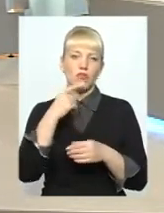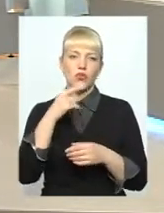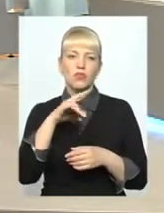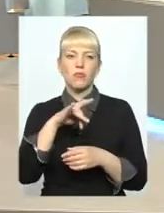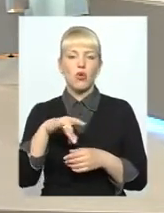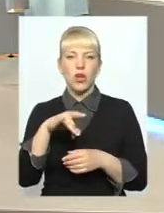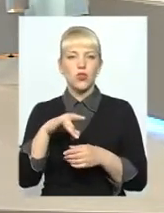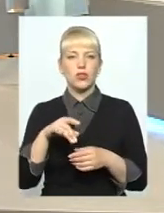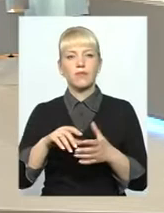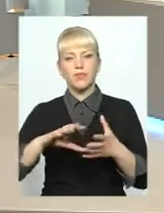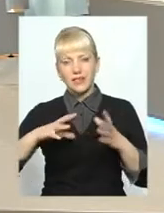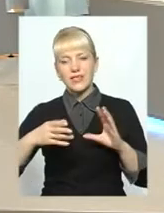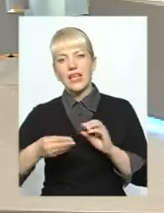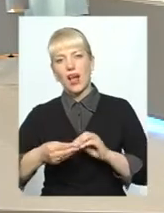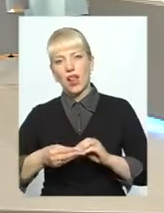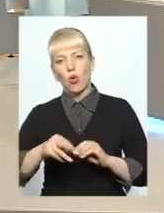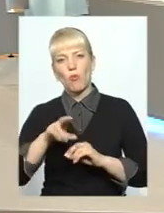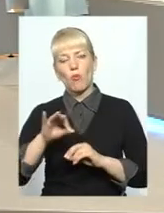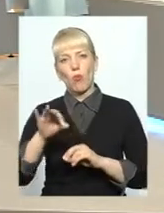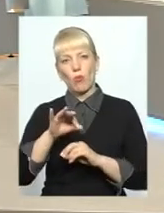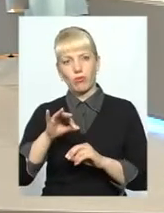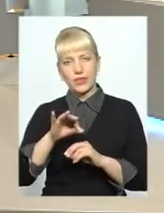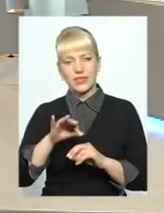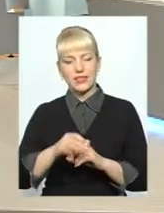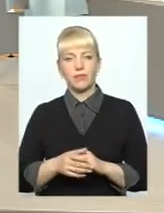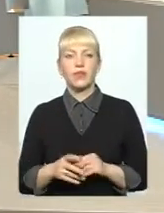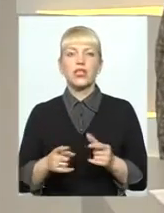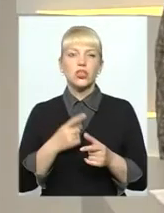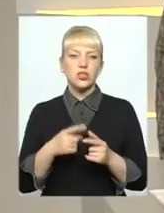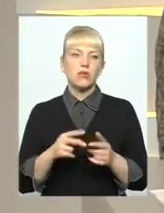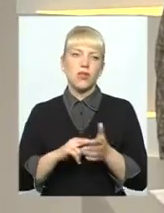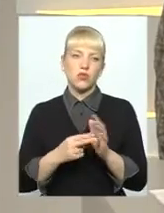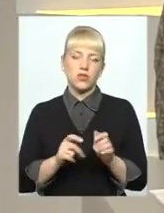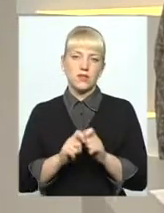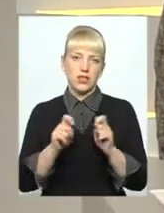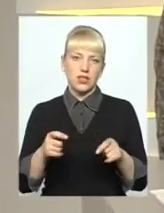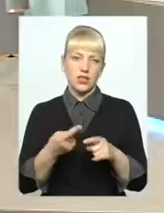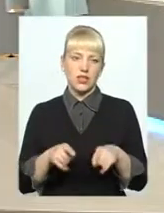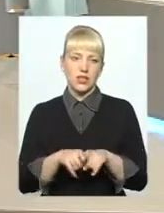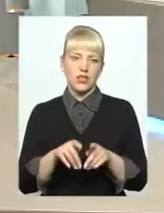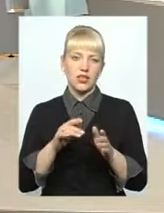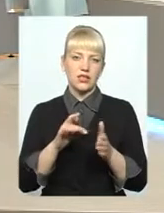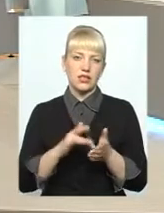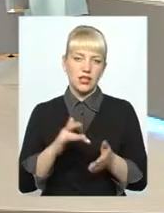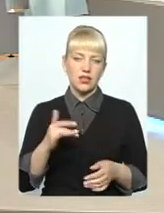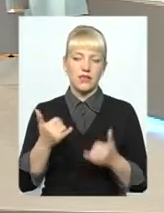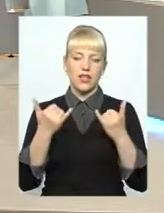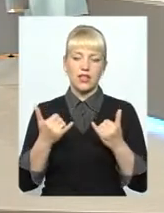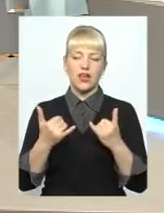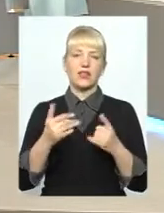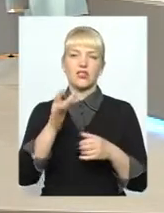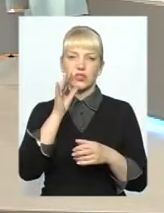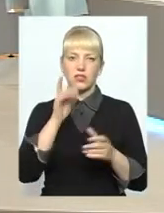центр по мікрорайонах, і загалом по області, чи в районах планується відкриття таких центрів? На даний час у нас відкритий центр